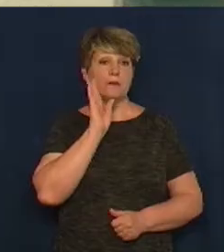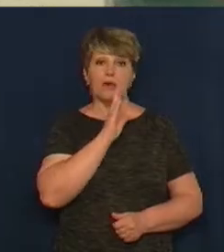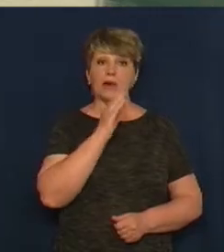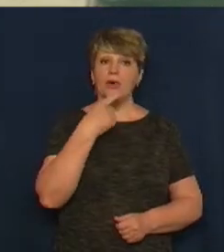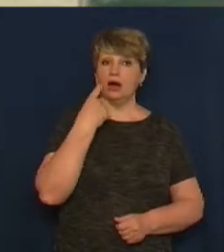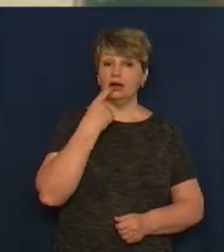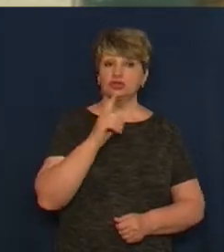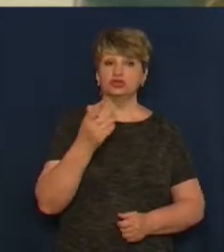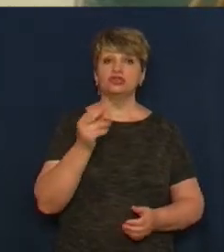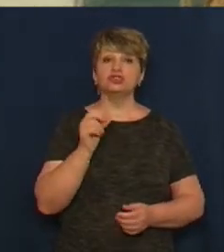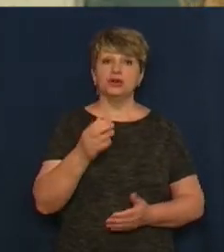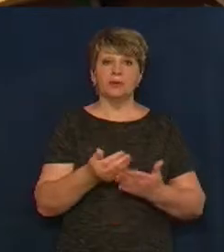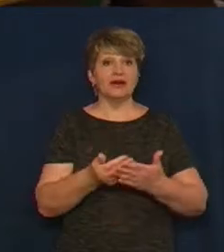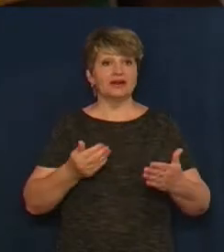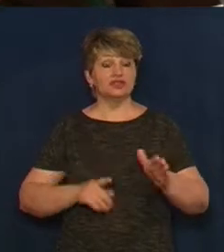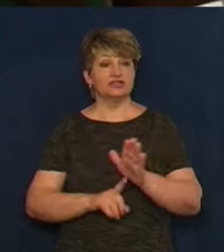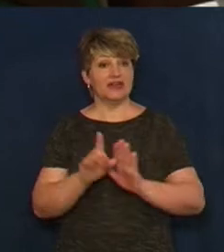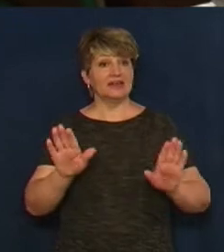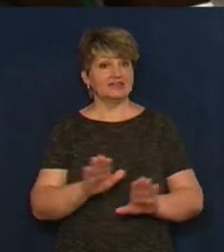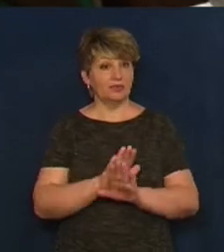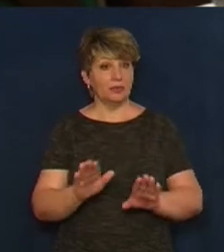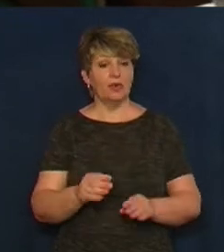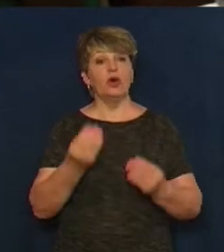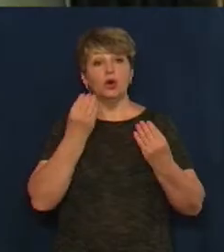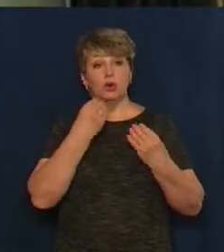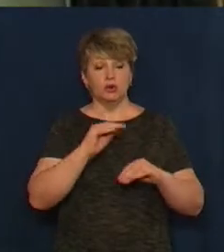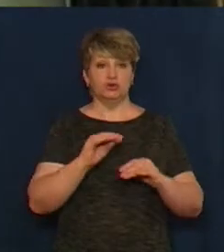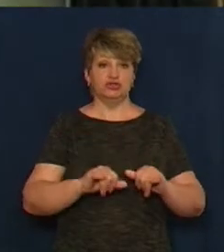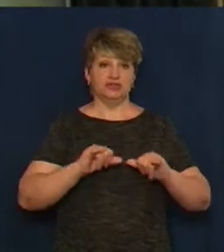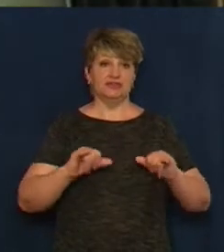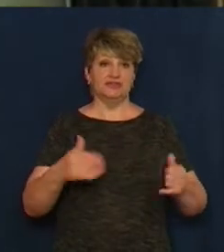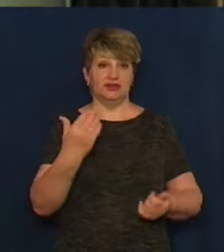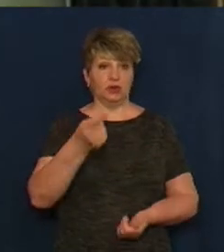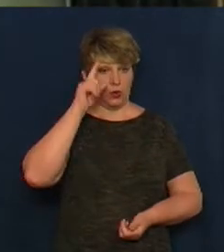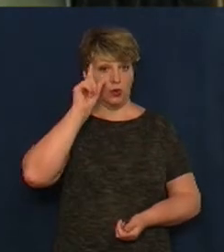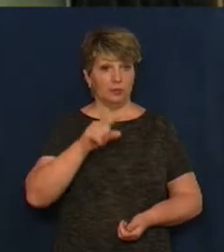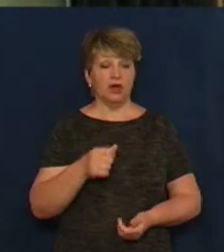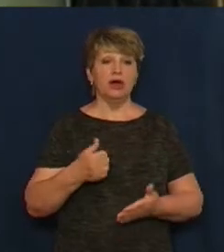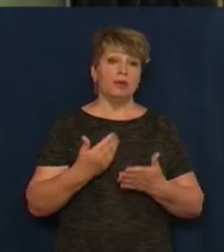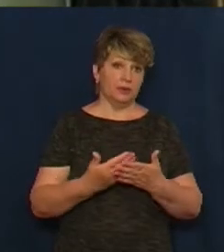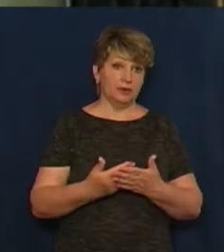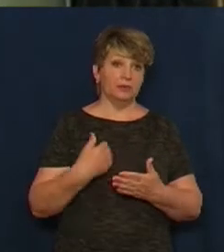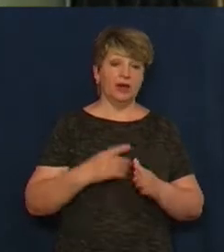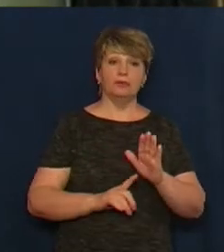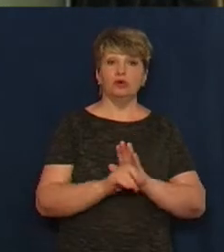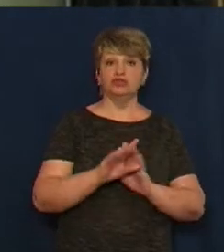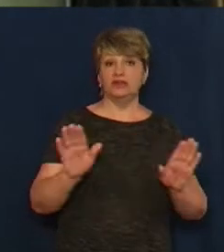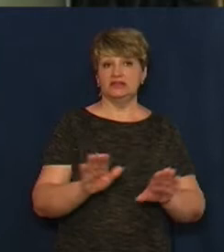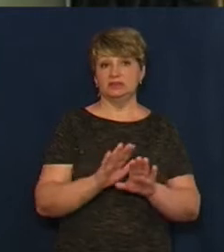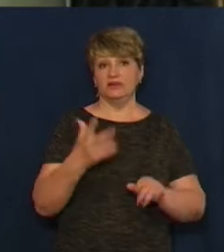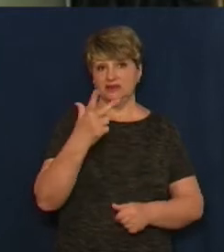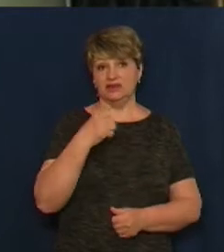починає навчатися співу, тим ліпше розвивається її уміння. До прикладу, ми почали співати в три роки в